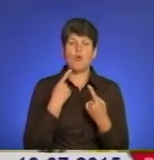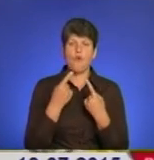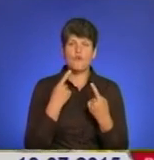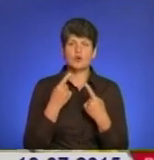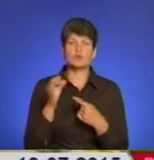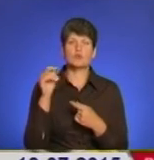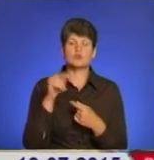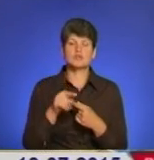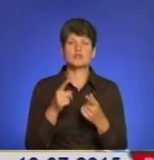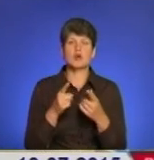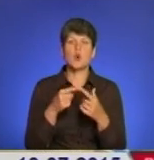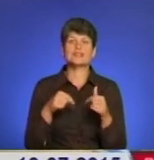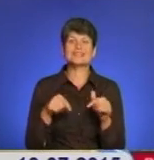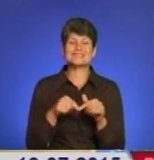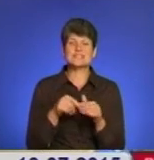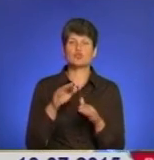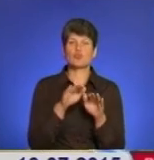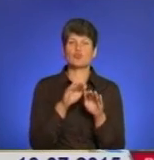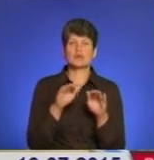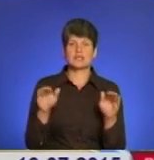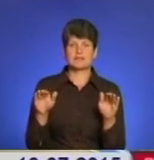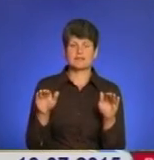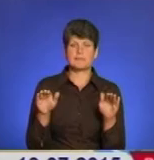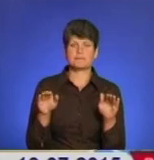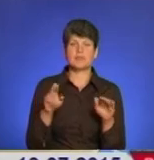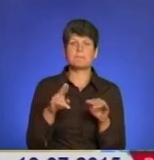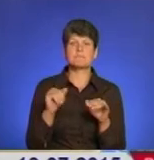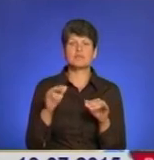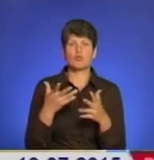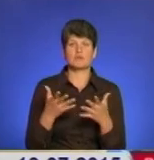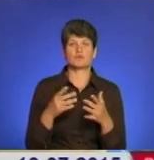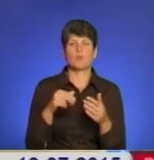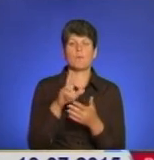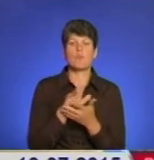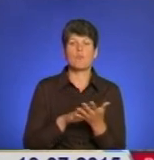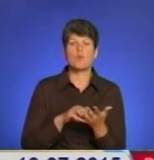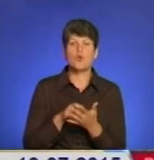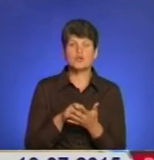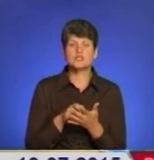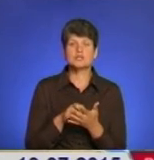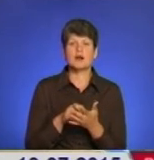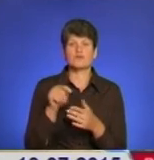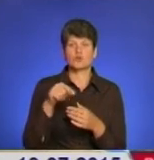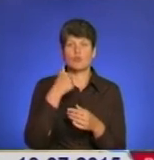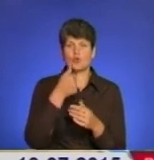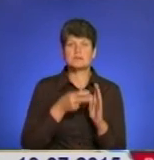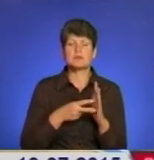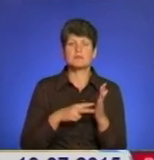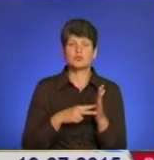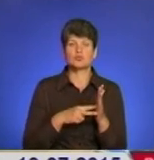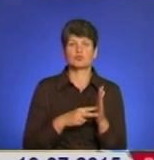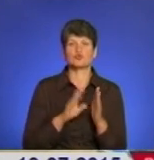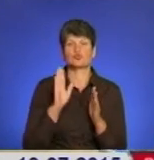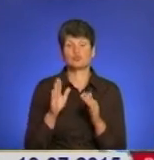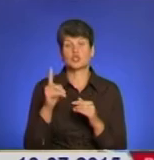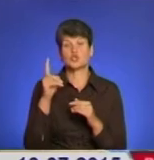організаційному рівні, з точки зору організації, підходів до прощі для прощан, а цього року ми плануємо, щоб буде більше 100